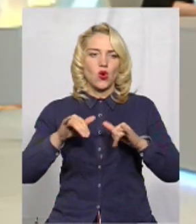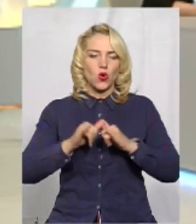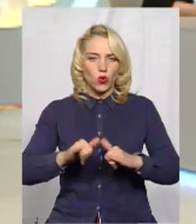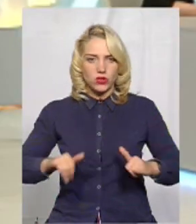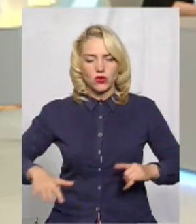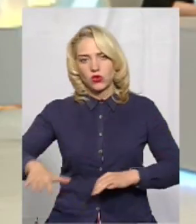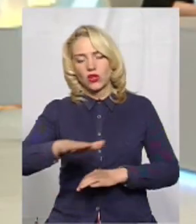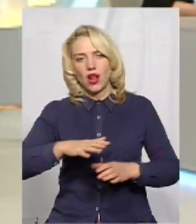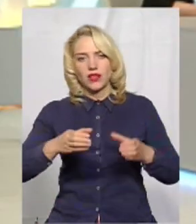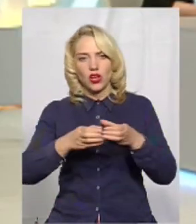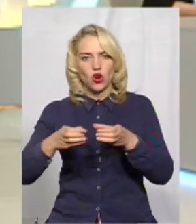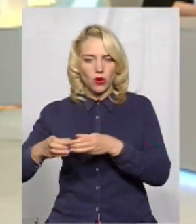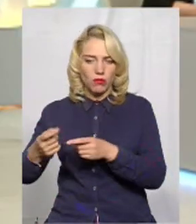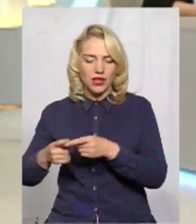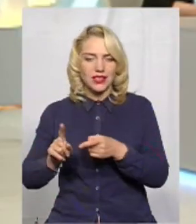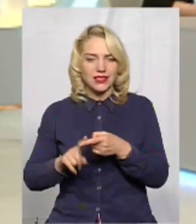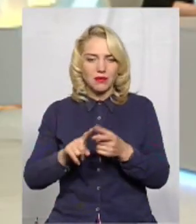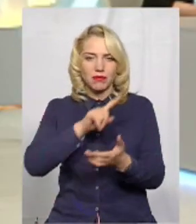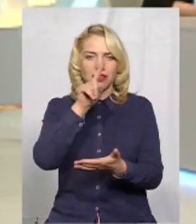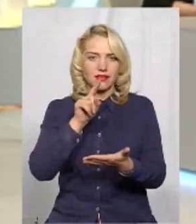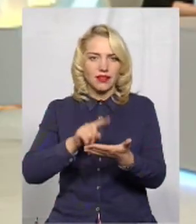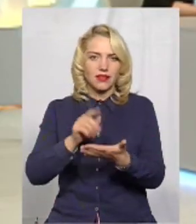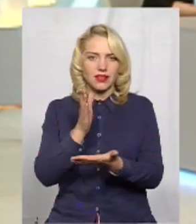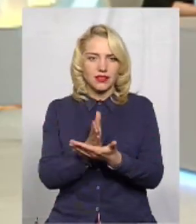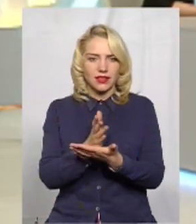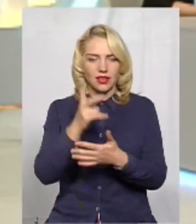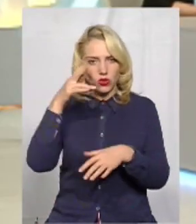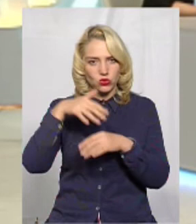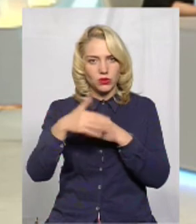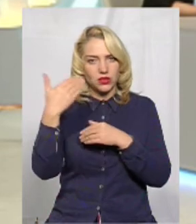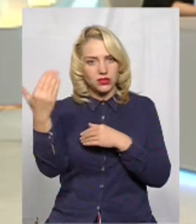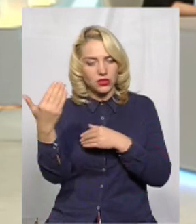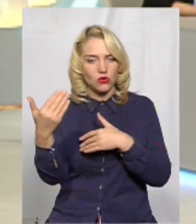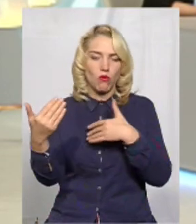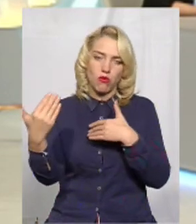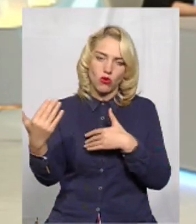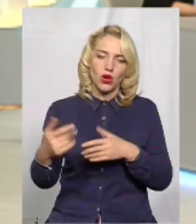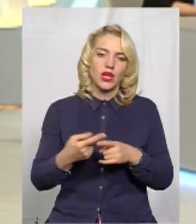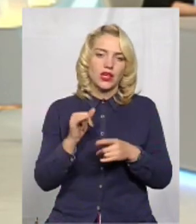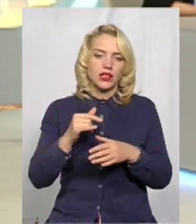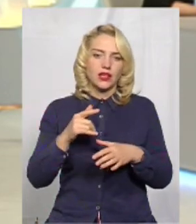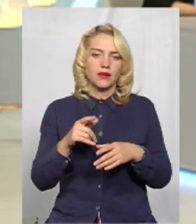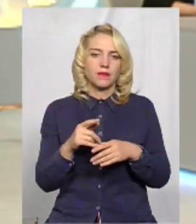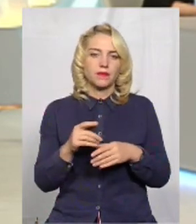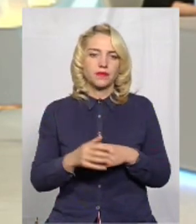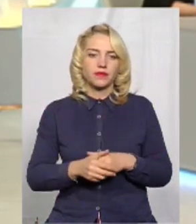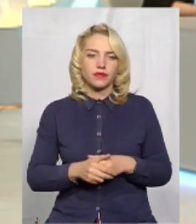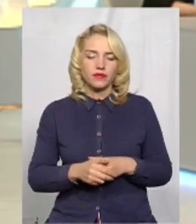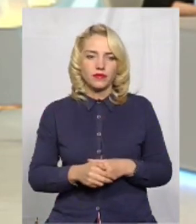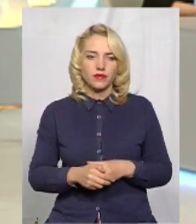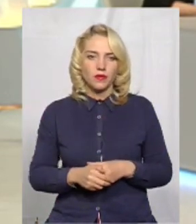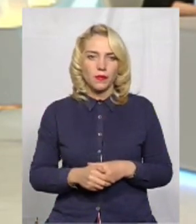Це питання вже є розуміння з їхнього боку, з одного з другого. В крайньому разі,